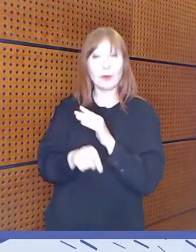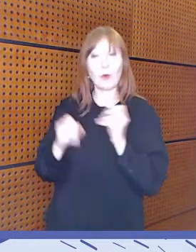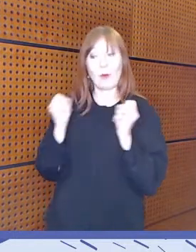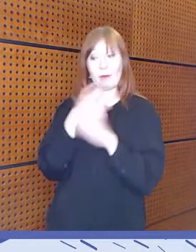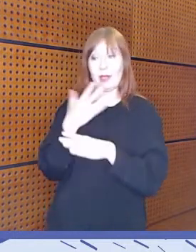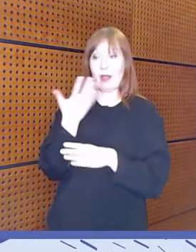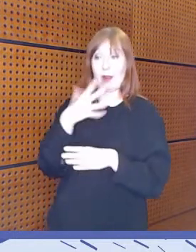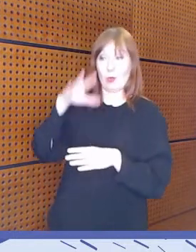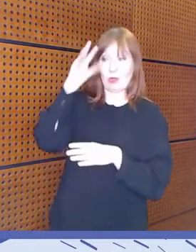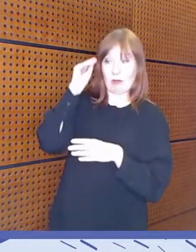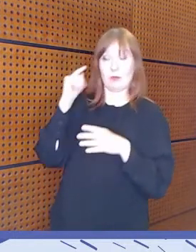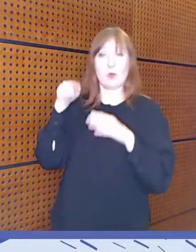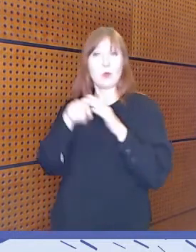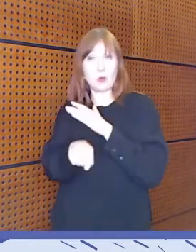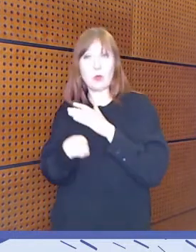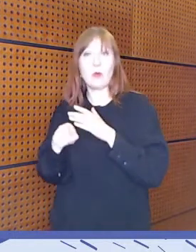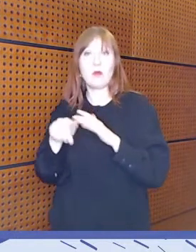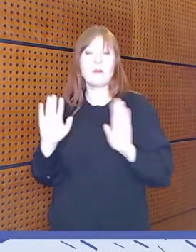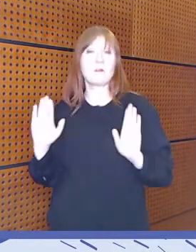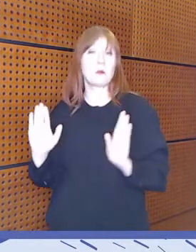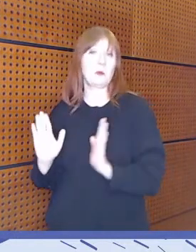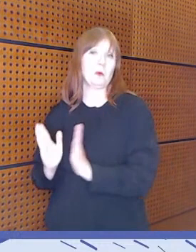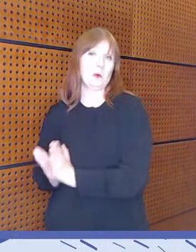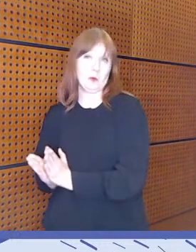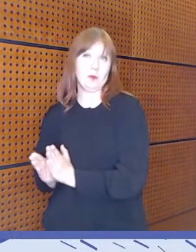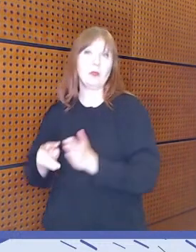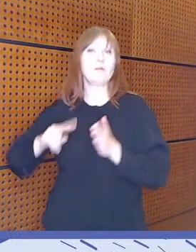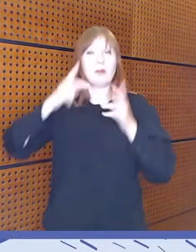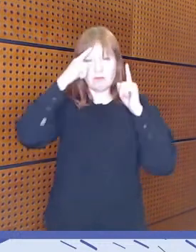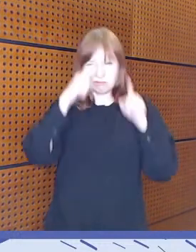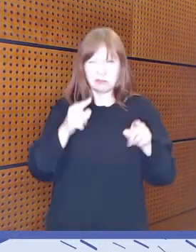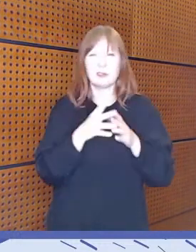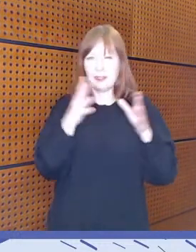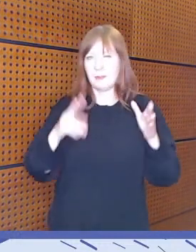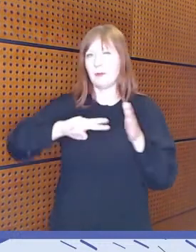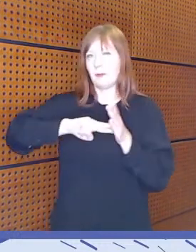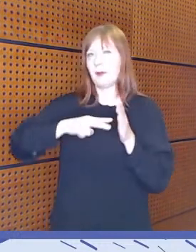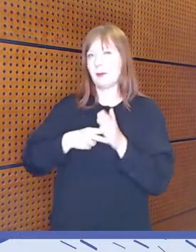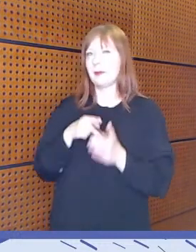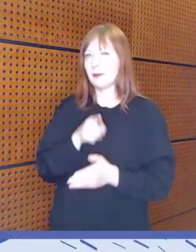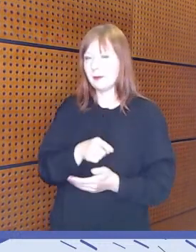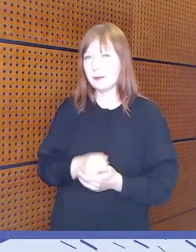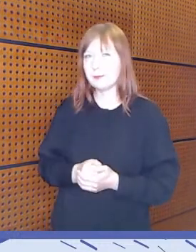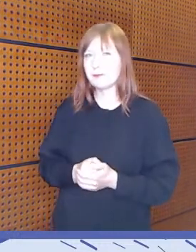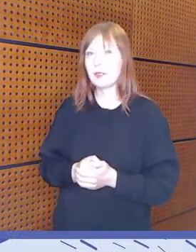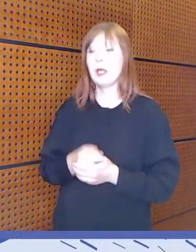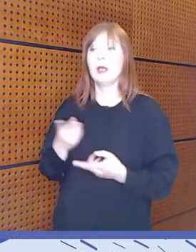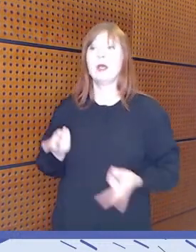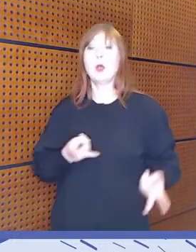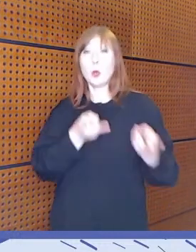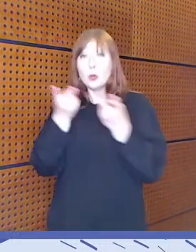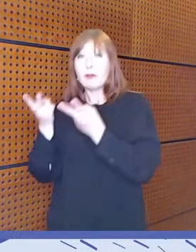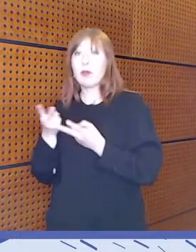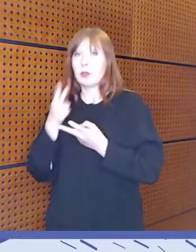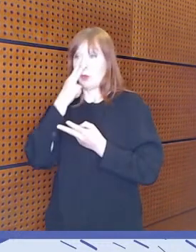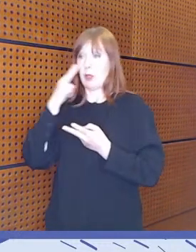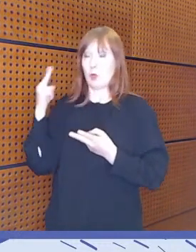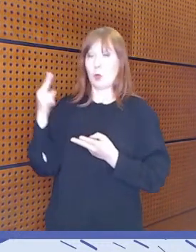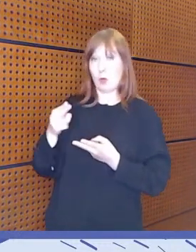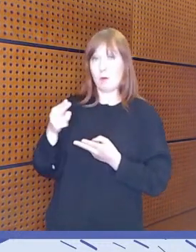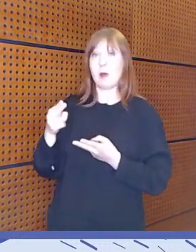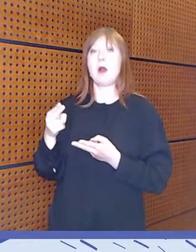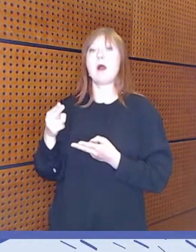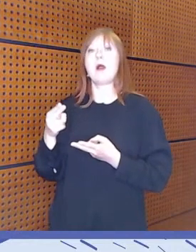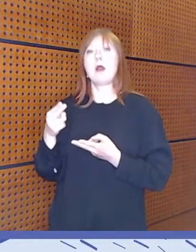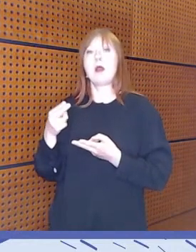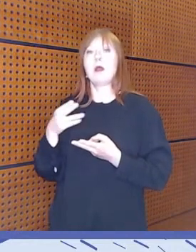medialukutaitoihin, niin jää sitten vähemmälle. Sitten tästä yhdenvertaisuuden näkökulmasta omien asenteiden ja